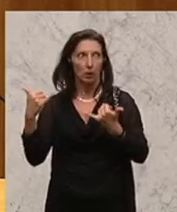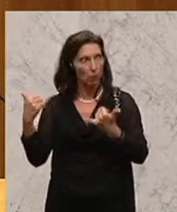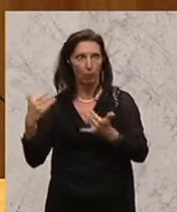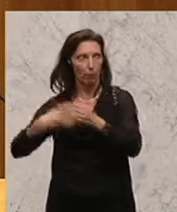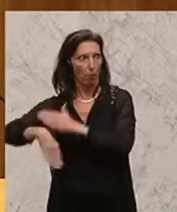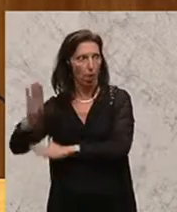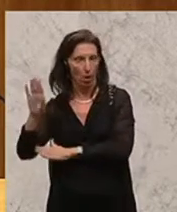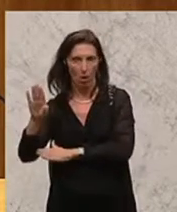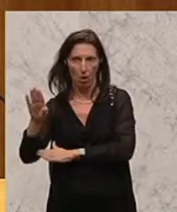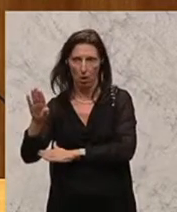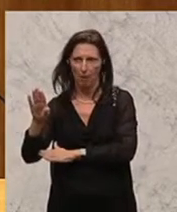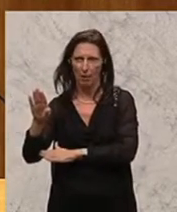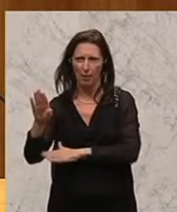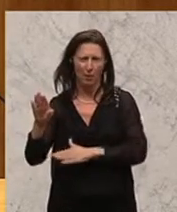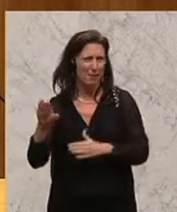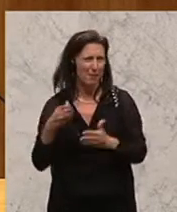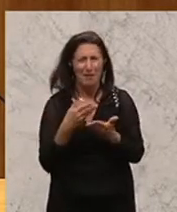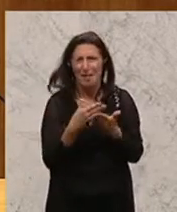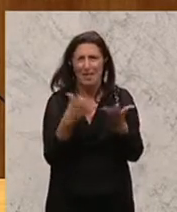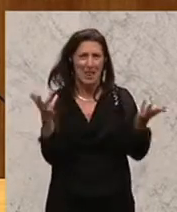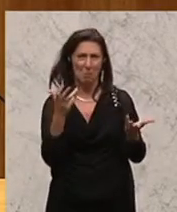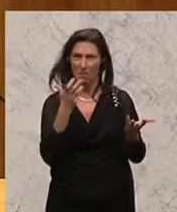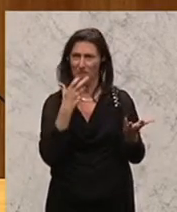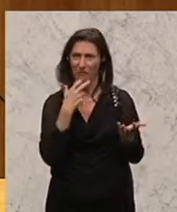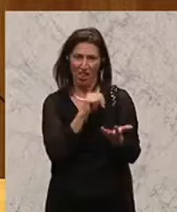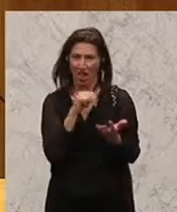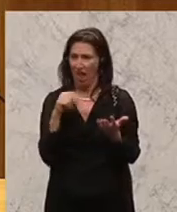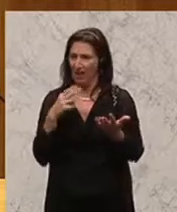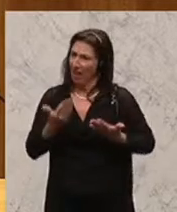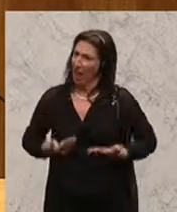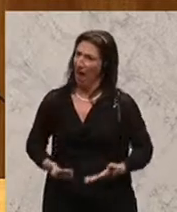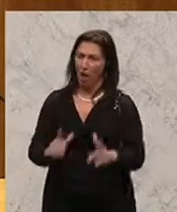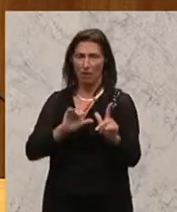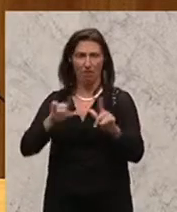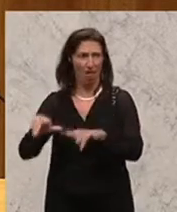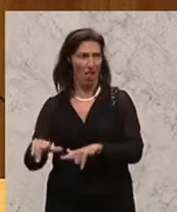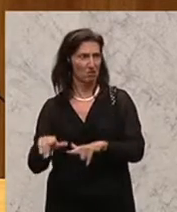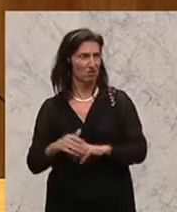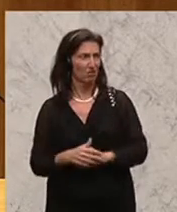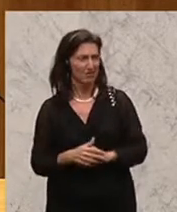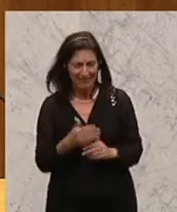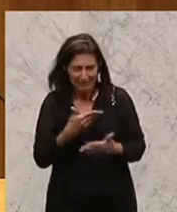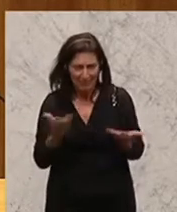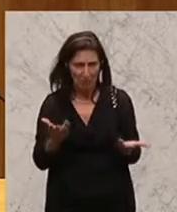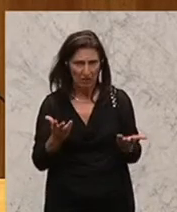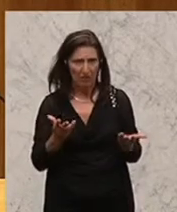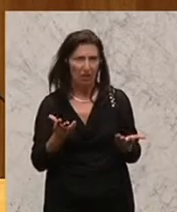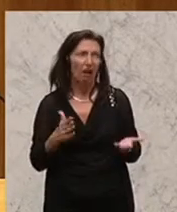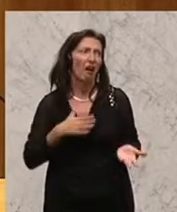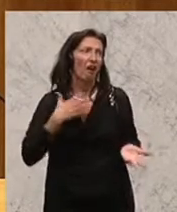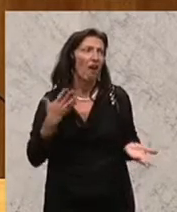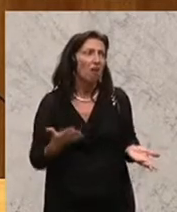niemand verlässt gerne sein Land, wenn er in diesem Land die Voraussetzungen findet, die ihm ein